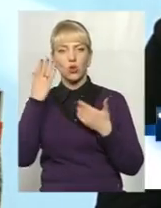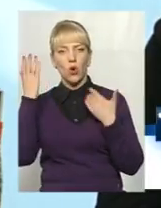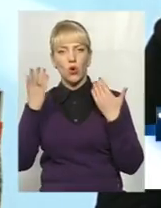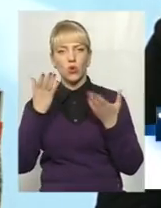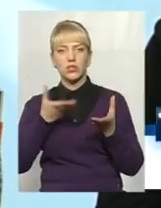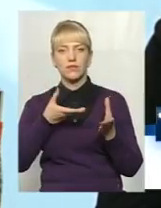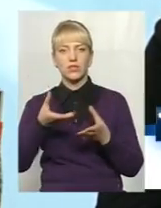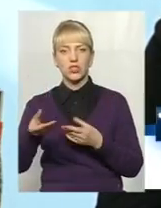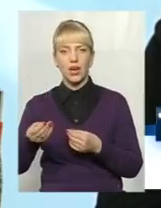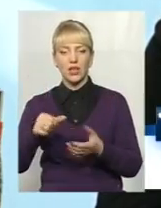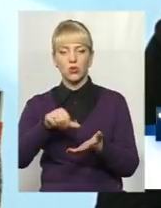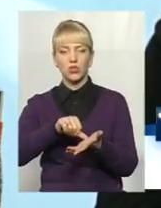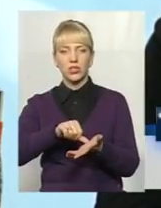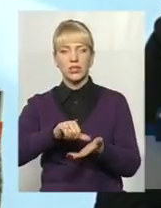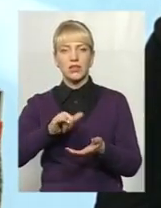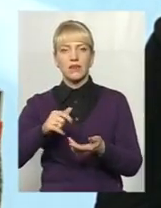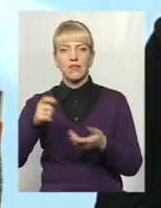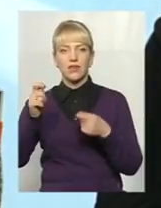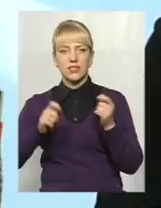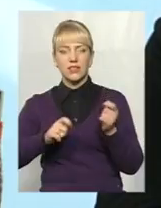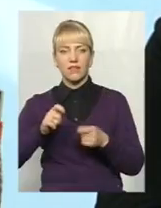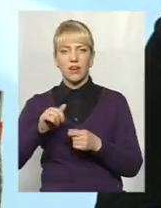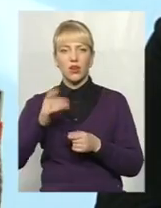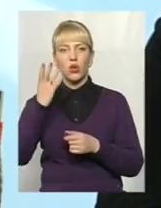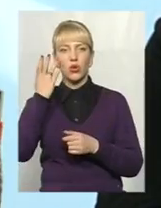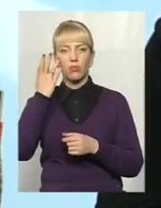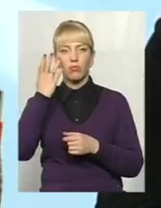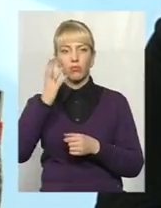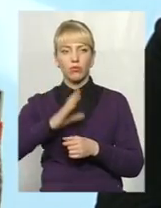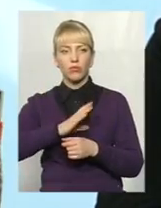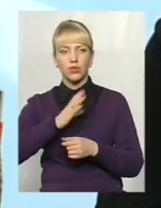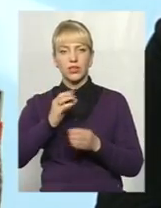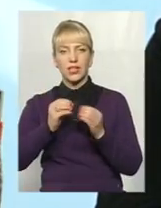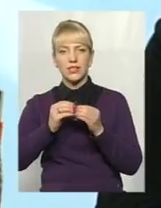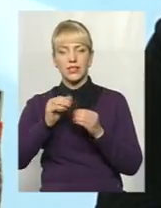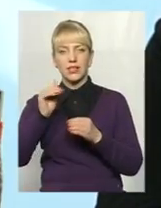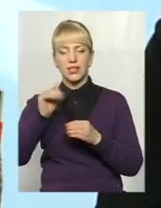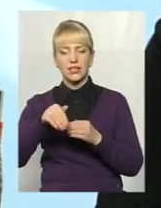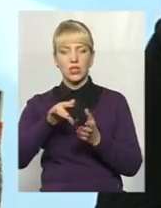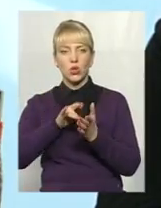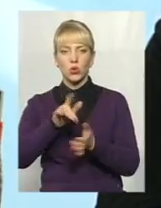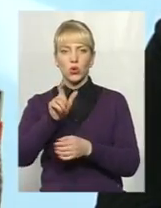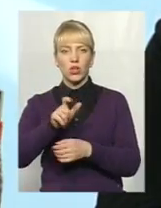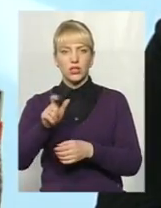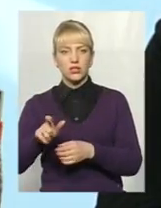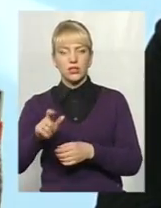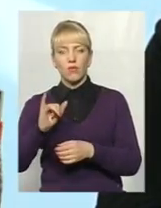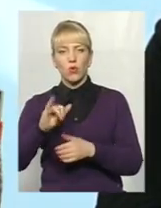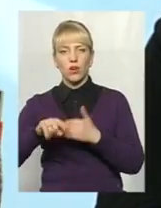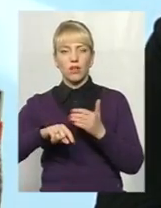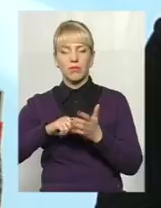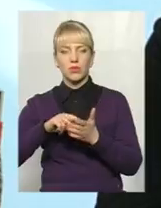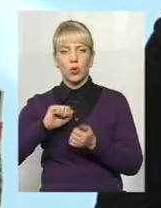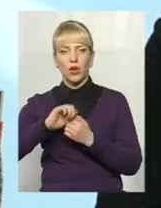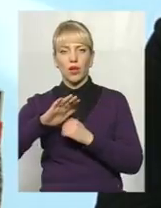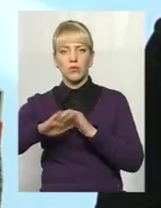учасників, гостей фестивалю, і більше десяти тисяч саме туристів, які приїхали в Кам'янськ-Подільський